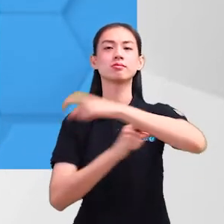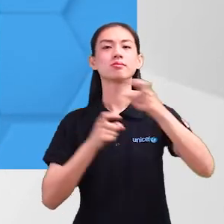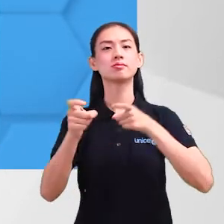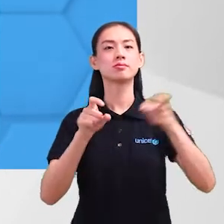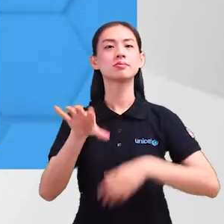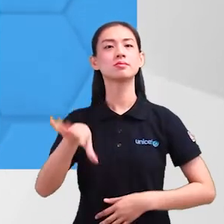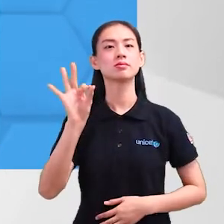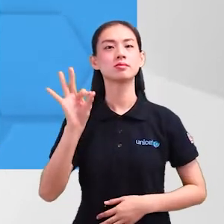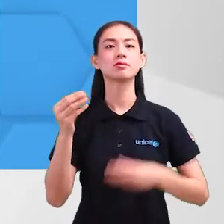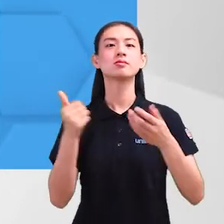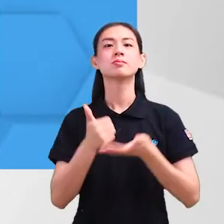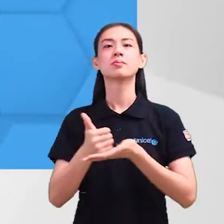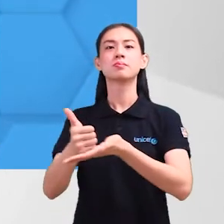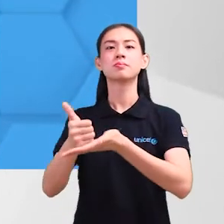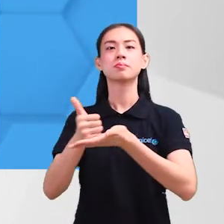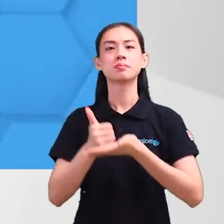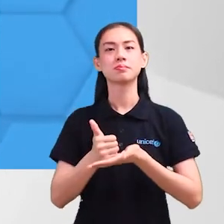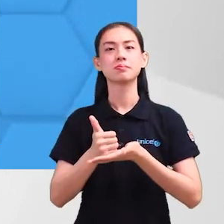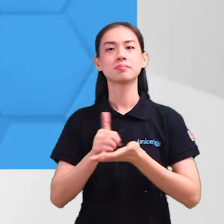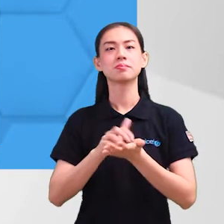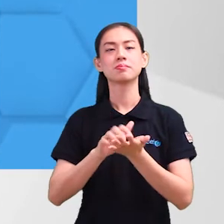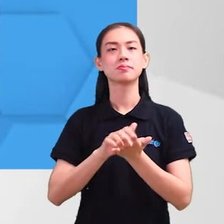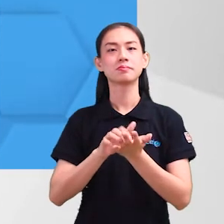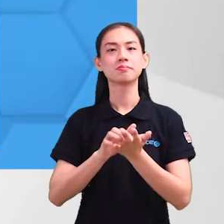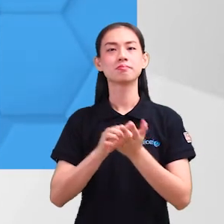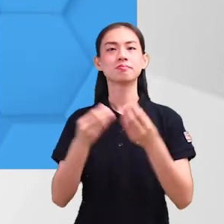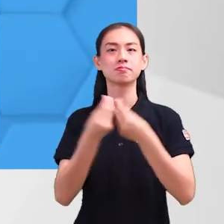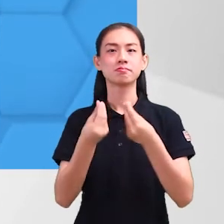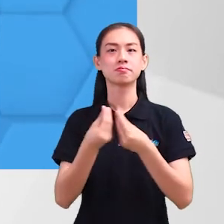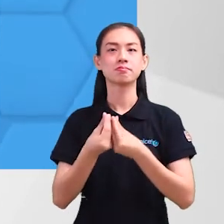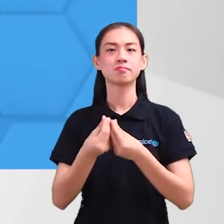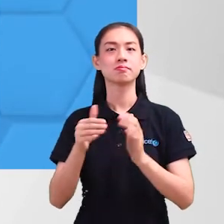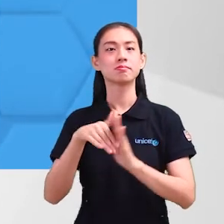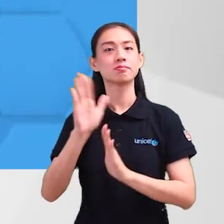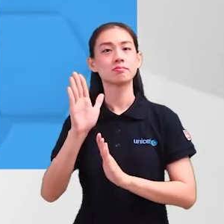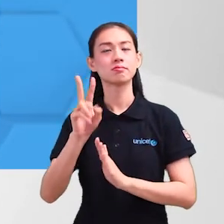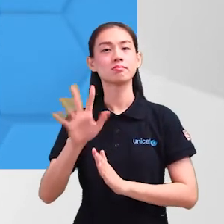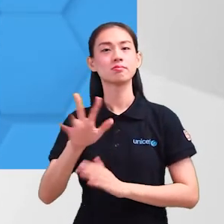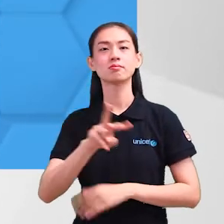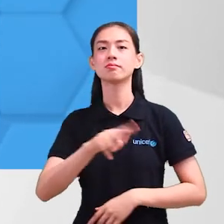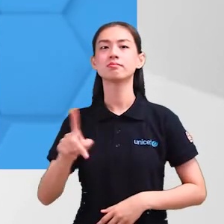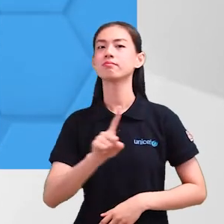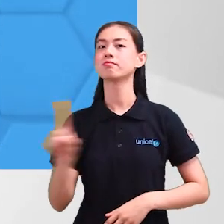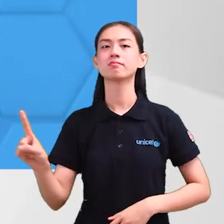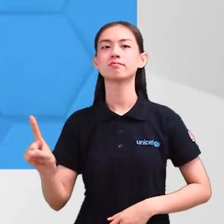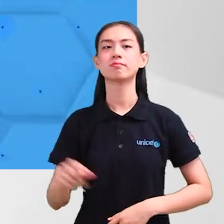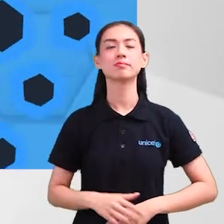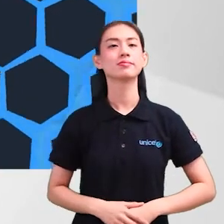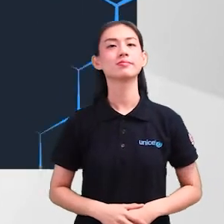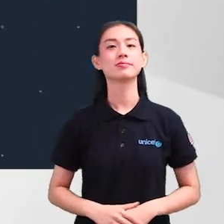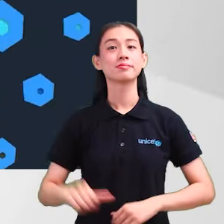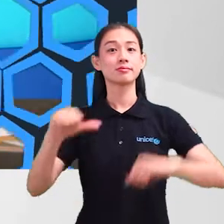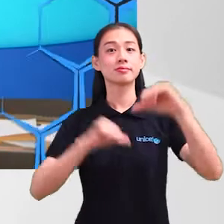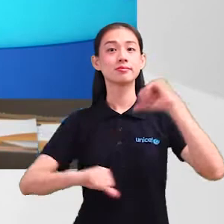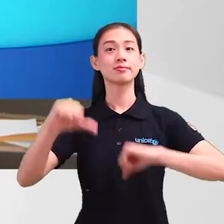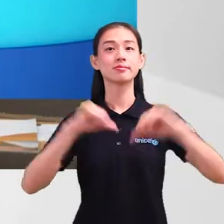struktur kawalan pilihan untuk membantu kalkulator kita mengenal pasti sama ada nilai yang dikira melebihi 25 atau tidak